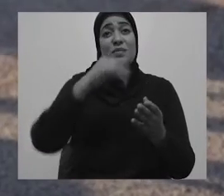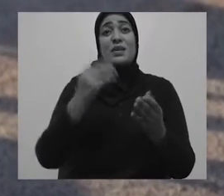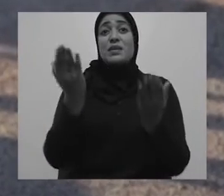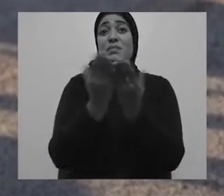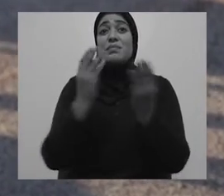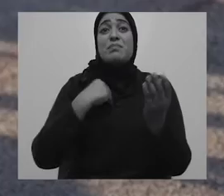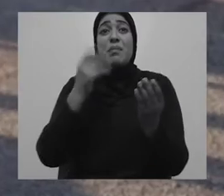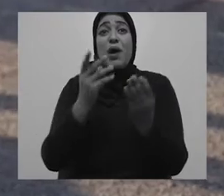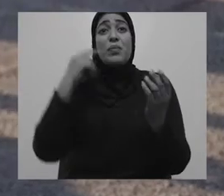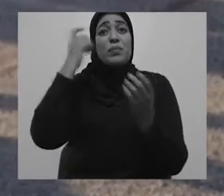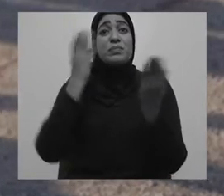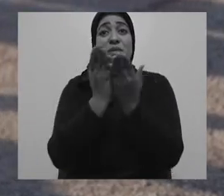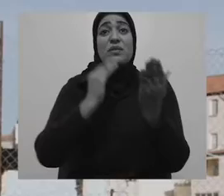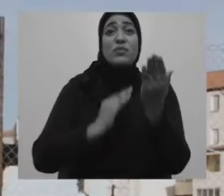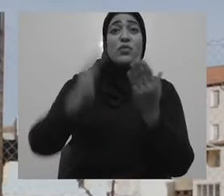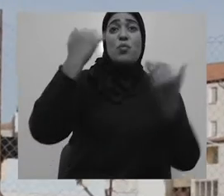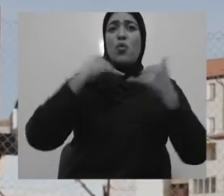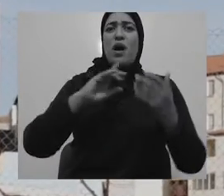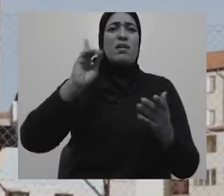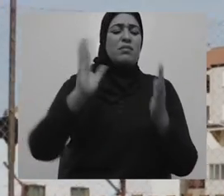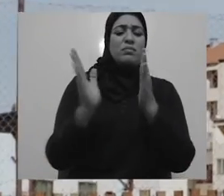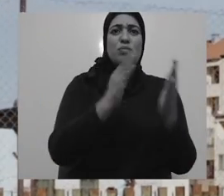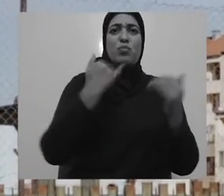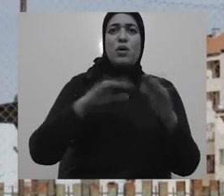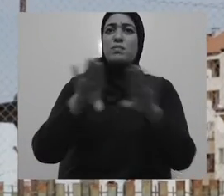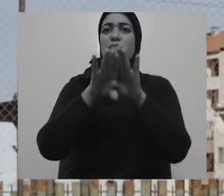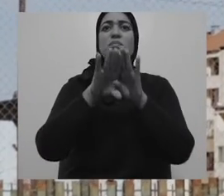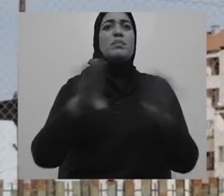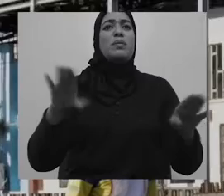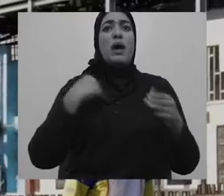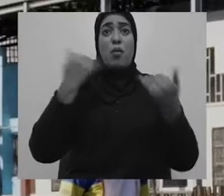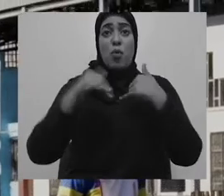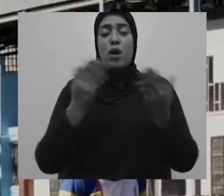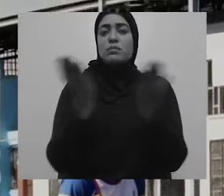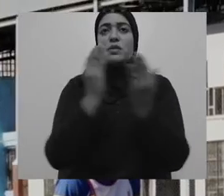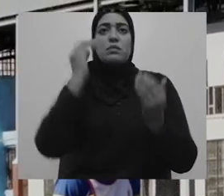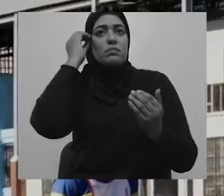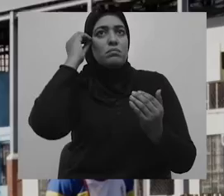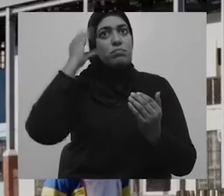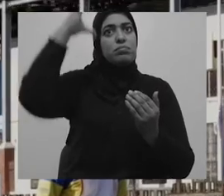ses études. Je pense qu'il a réalisé que son handicap peut être une force pour lui.